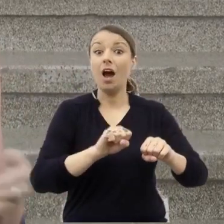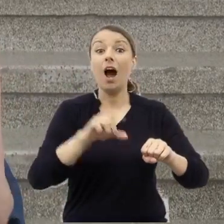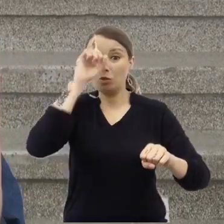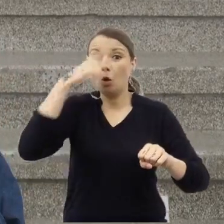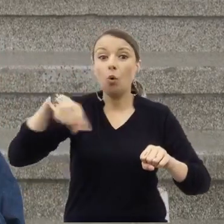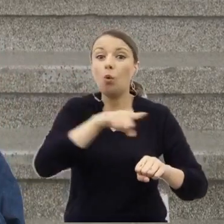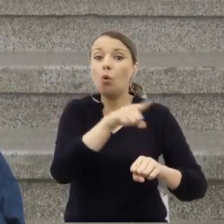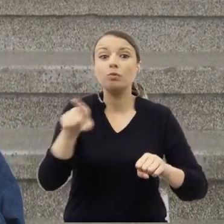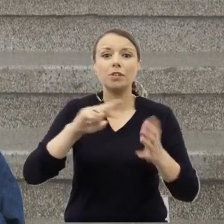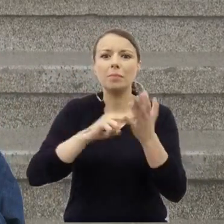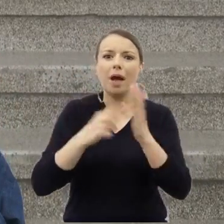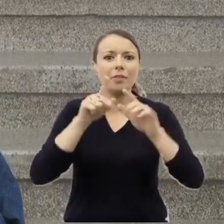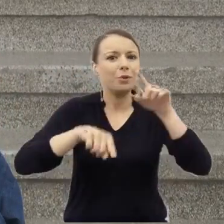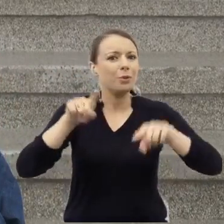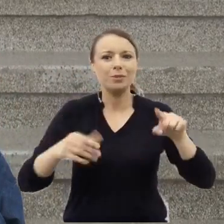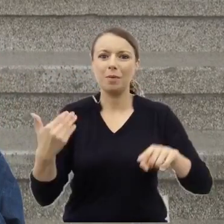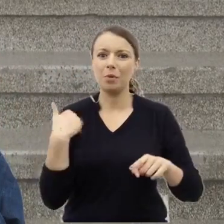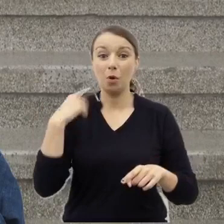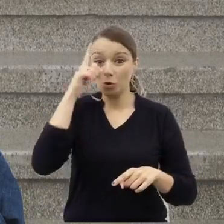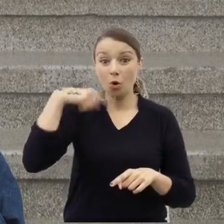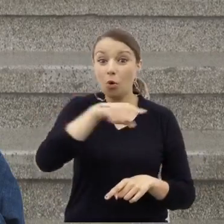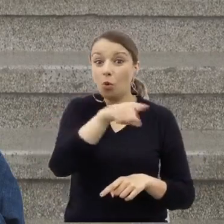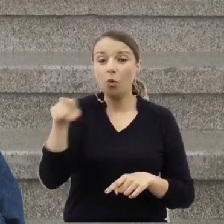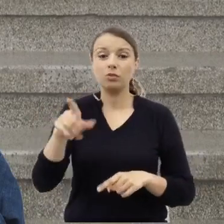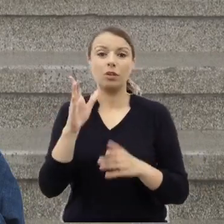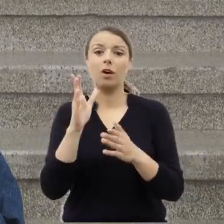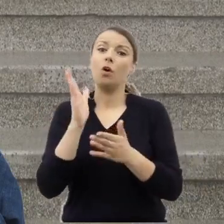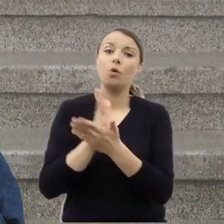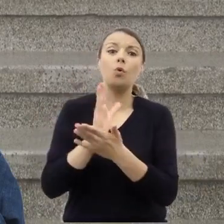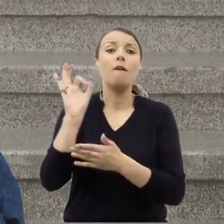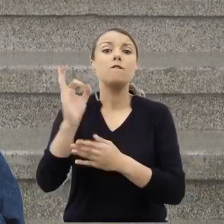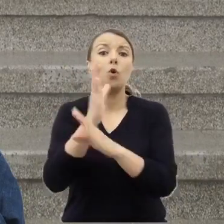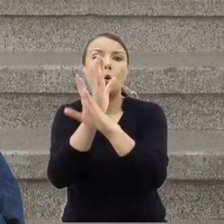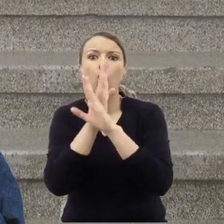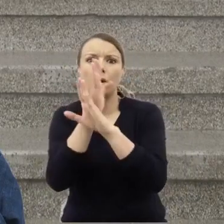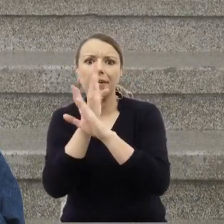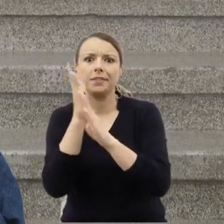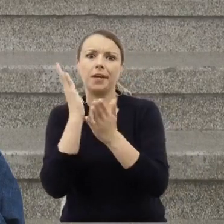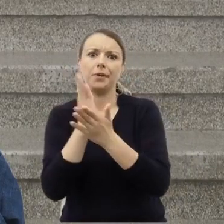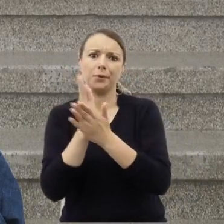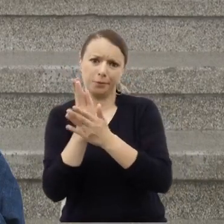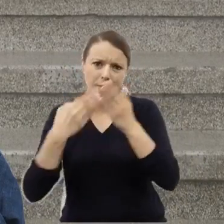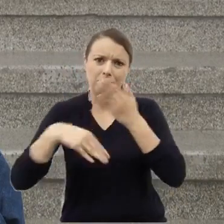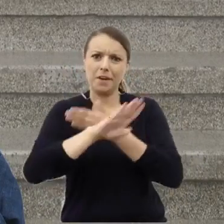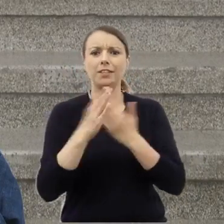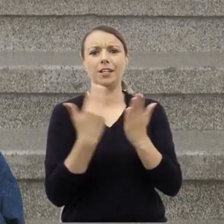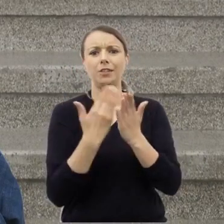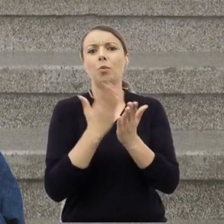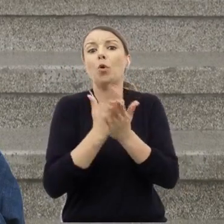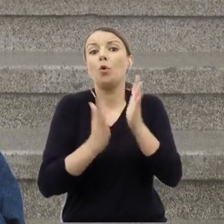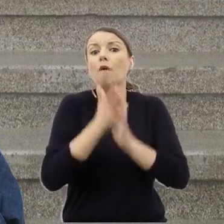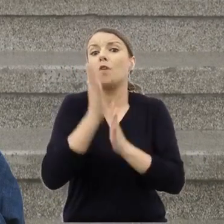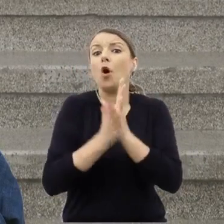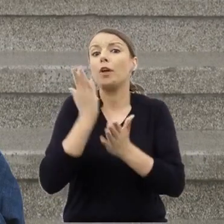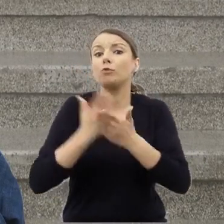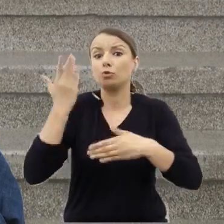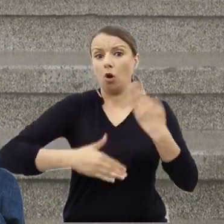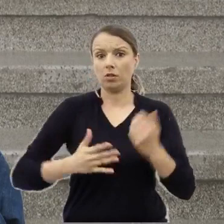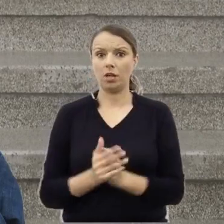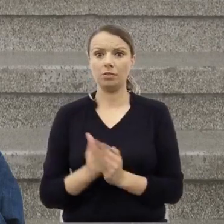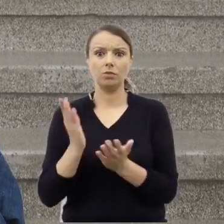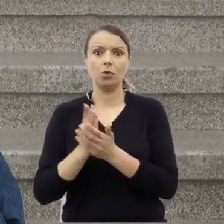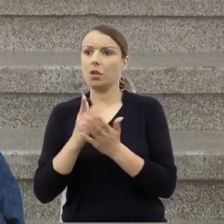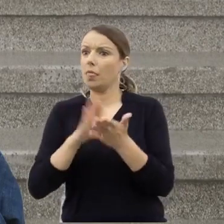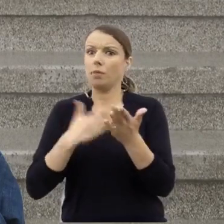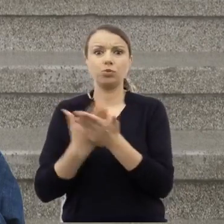opuścili swoje kryjówki w związku z tym, że wojna się skończyła, że wrócili do kraju albo